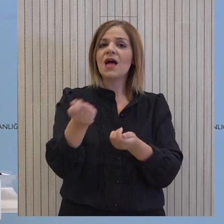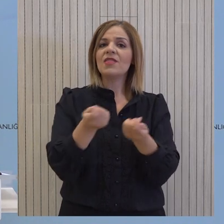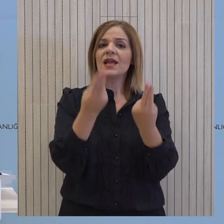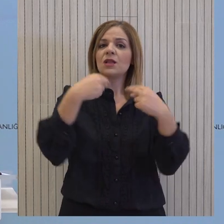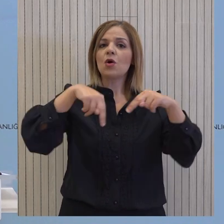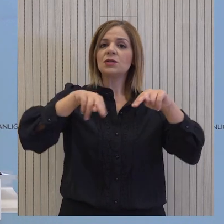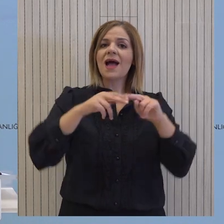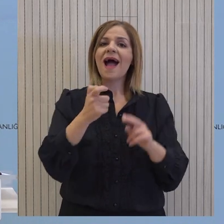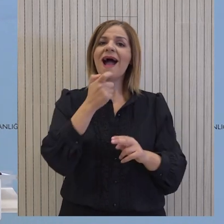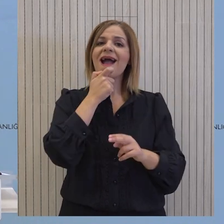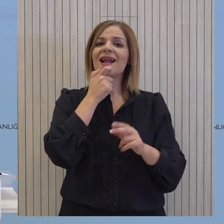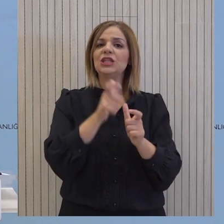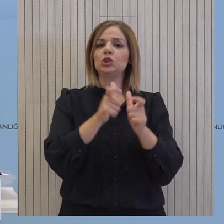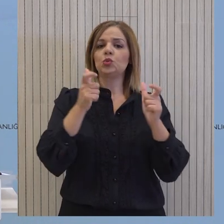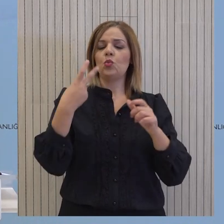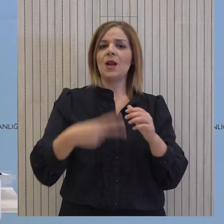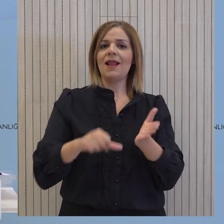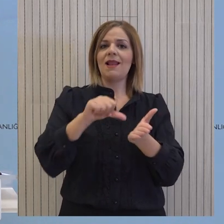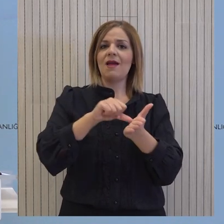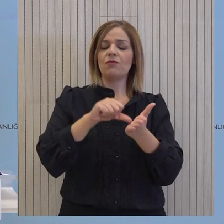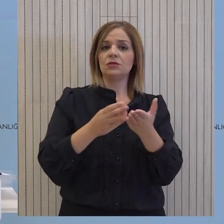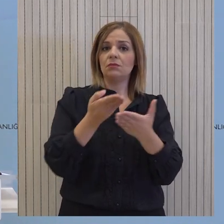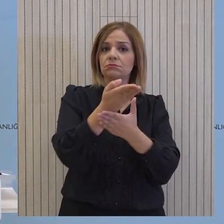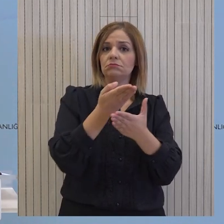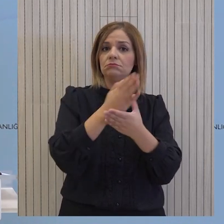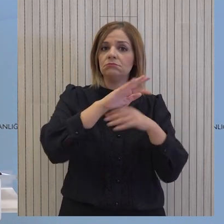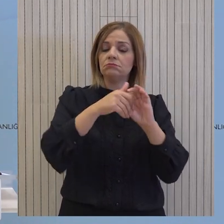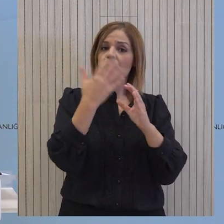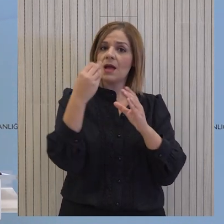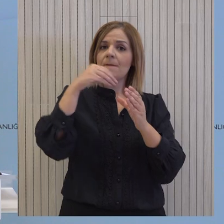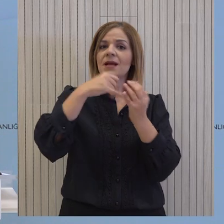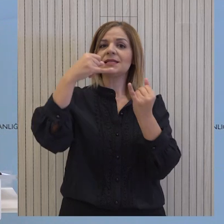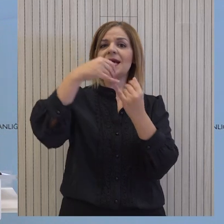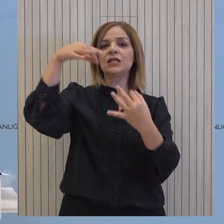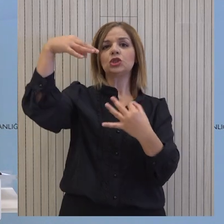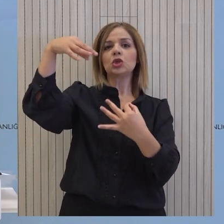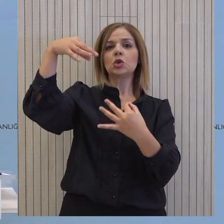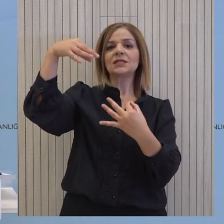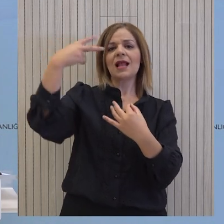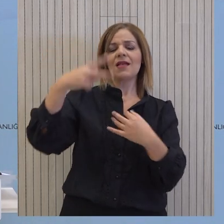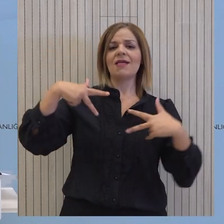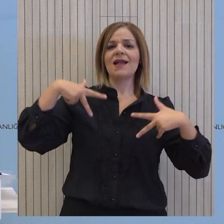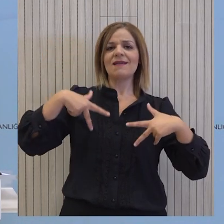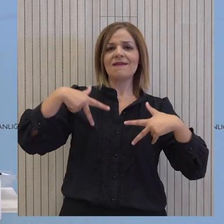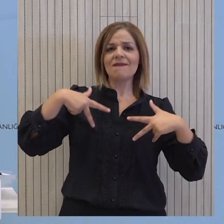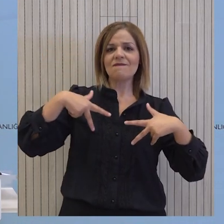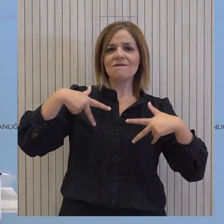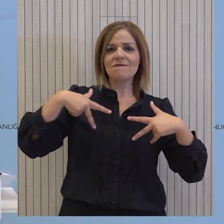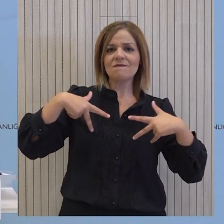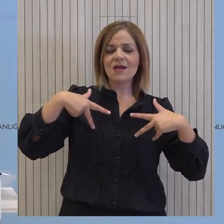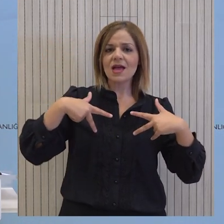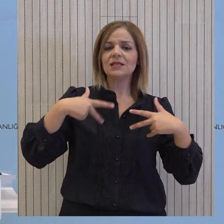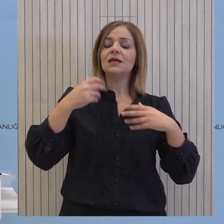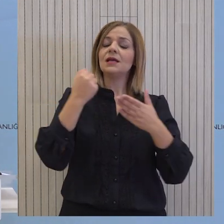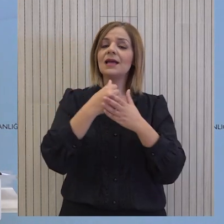Συμβούλιο της Αγγλικής Σχολής Δευκοσίας. Οι δηλώσεις ενδιαφέροντος θα είναι αναρτημένες στο γνωμοδοτικό.gov.sy και στην ιστοσελίδα του